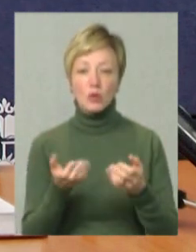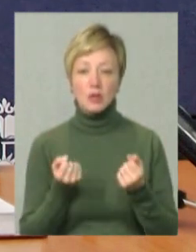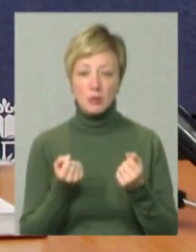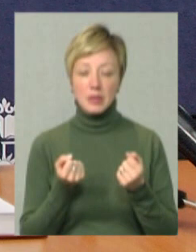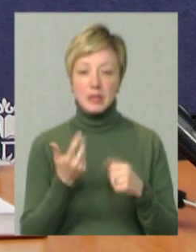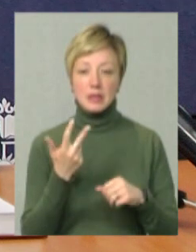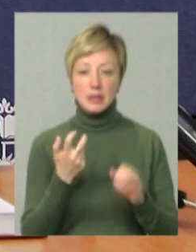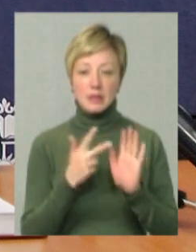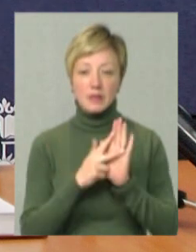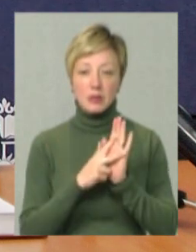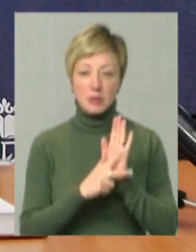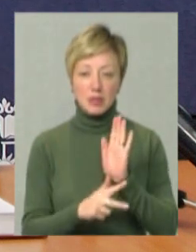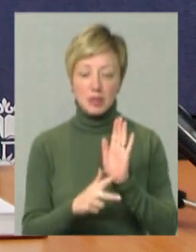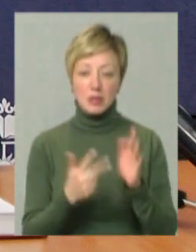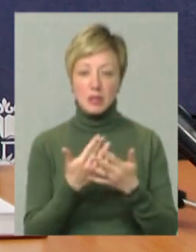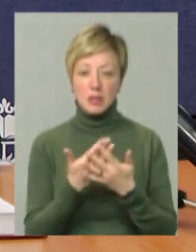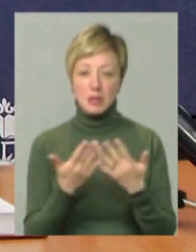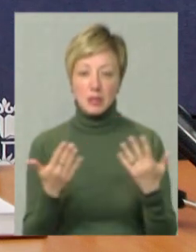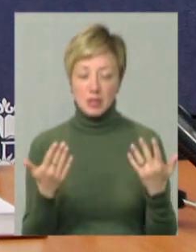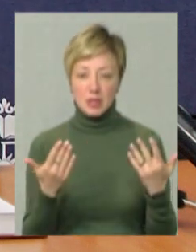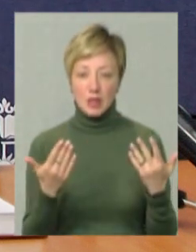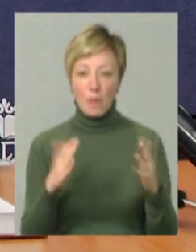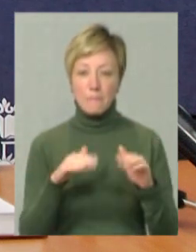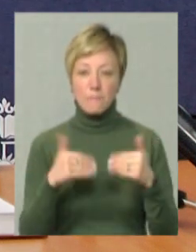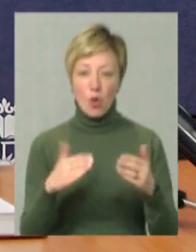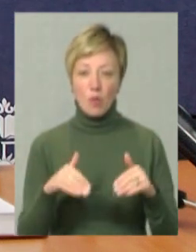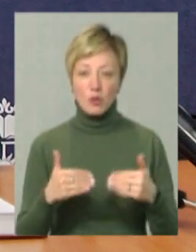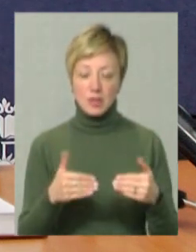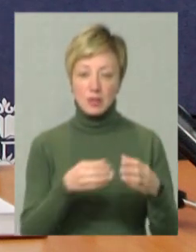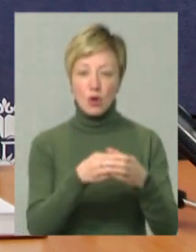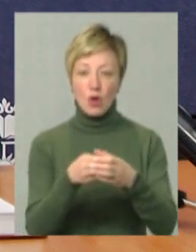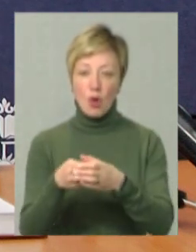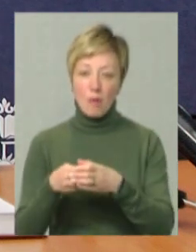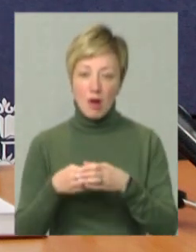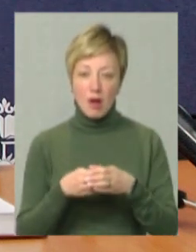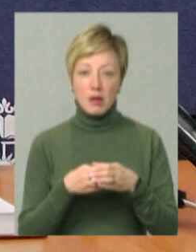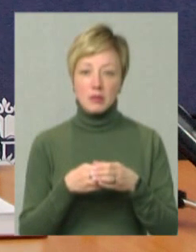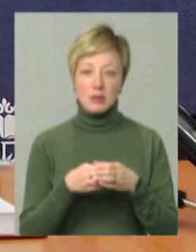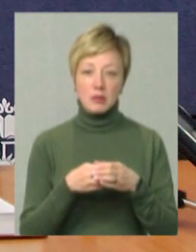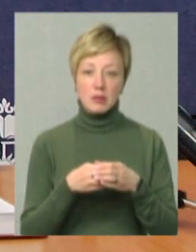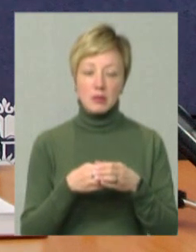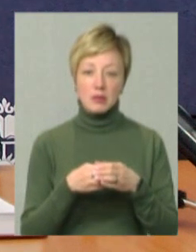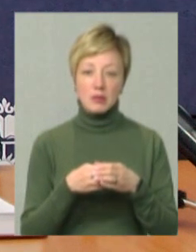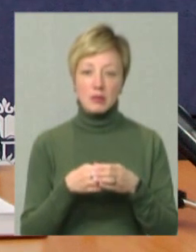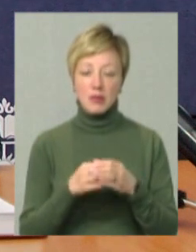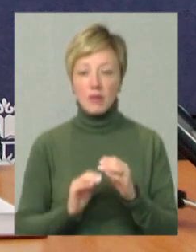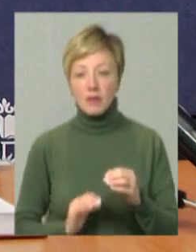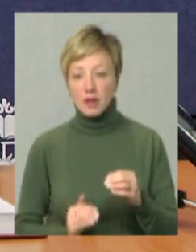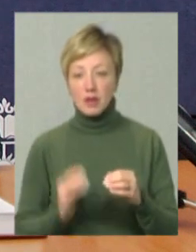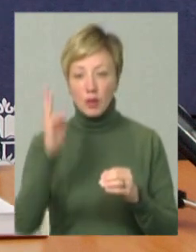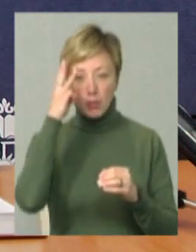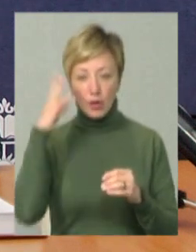понад 380 різних пропозицій від громад, від компаній